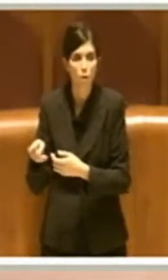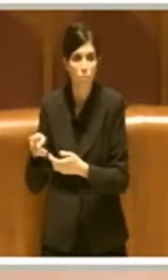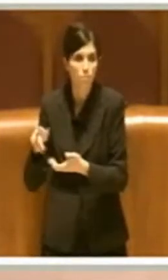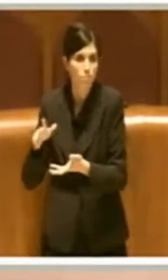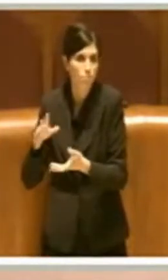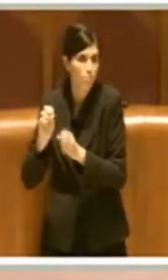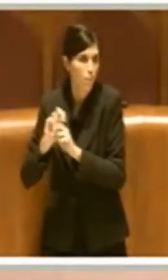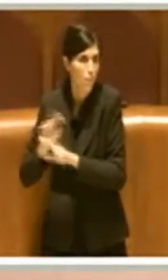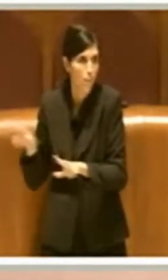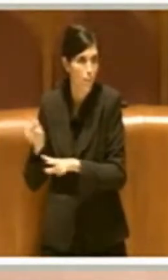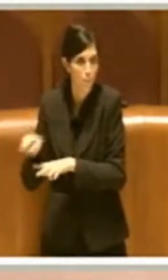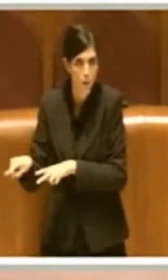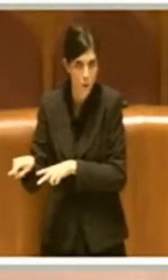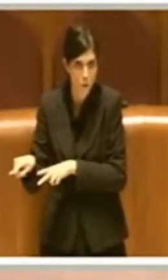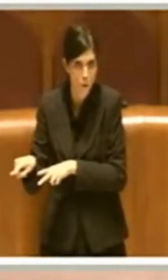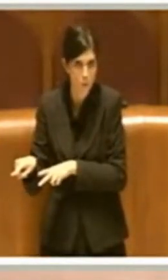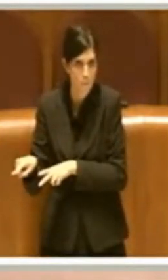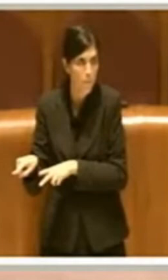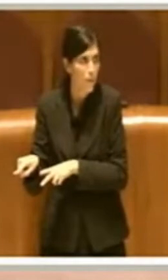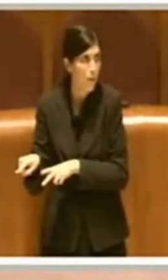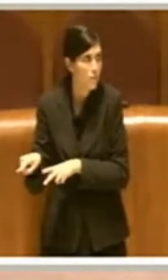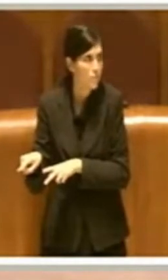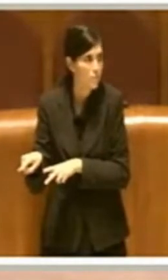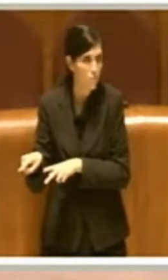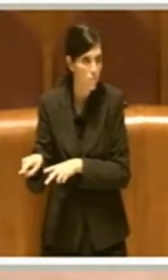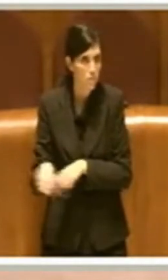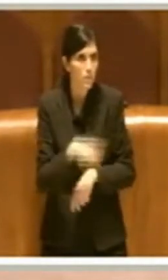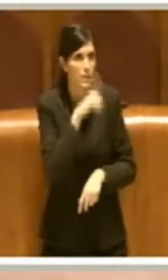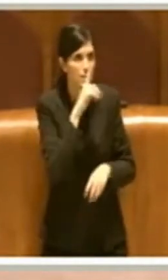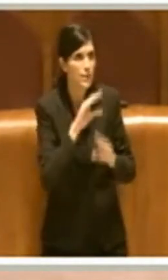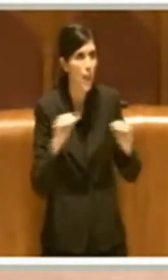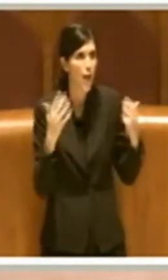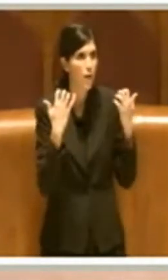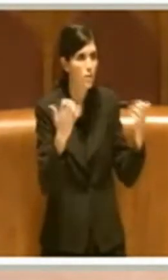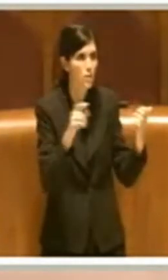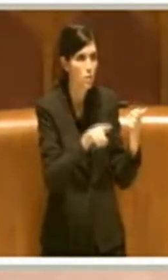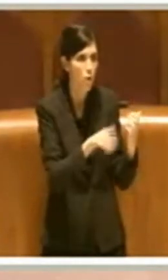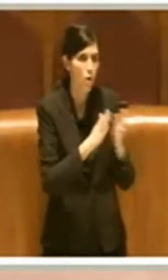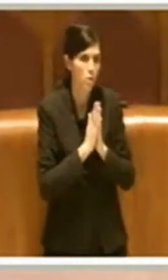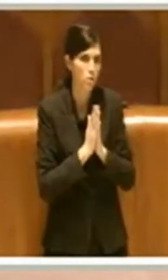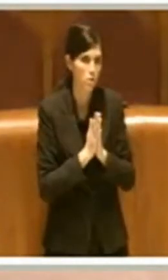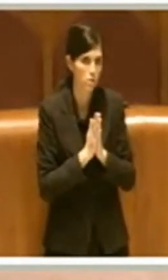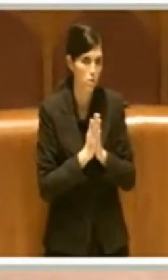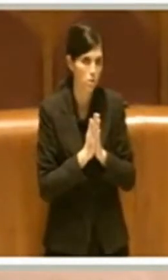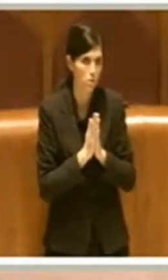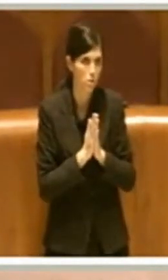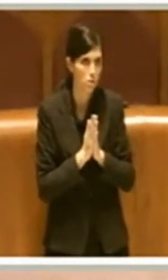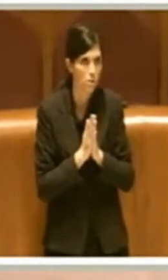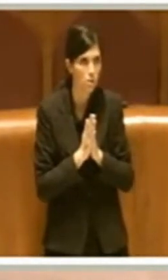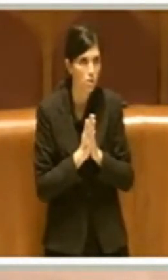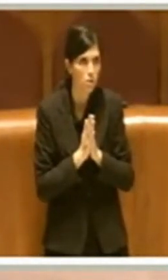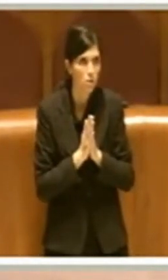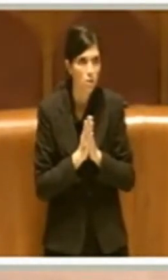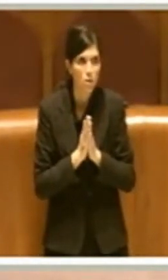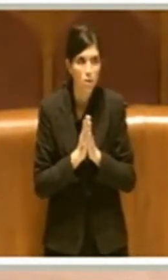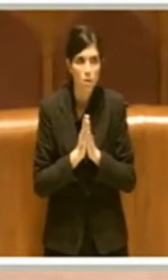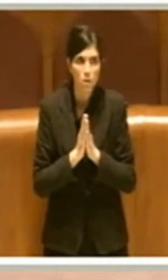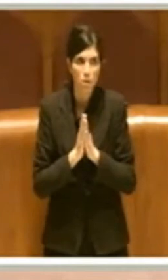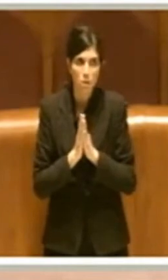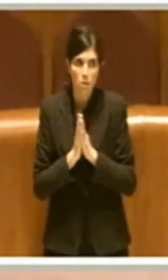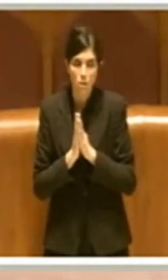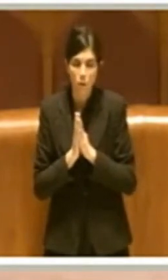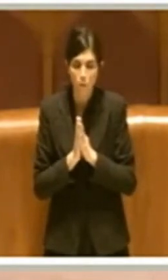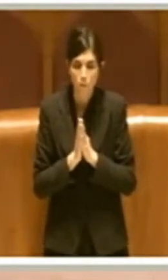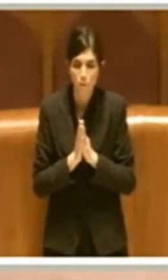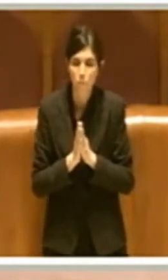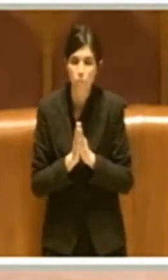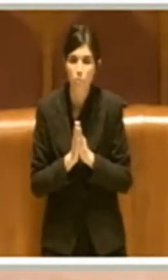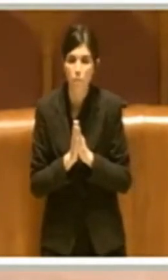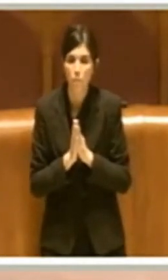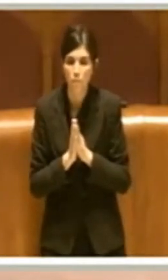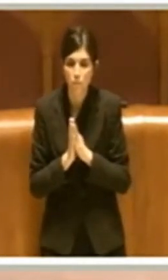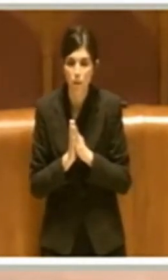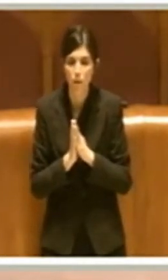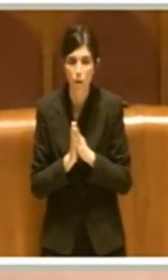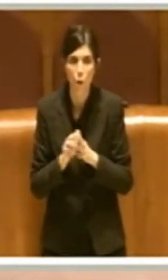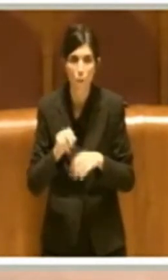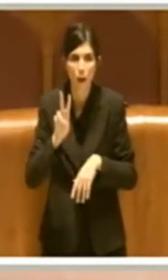corso